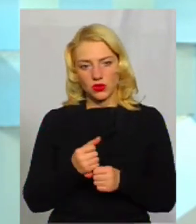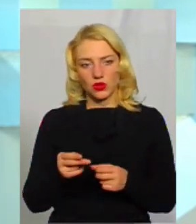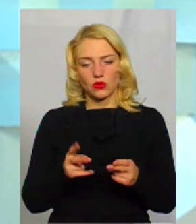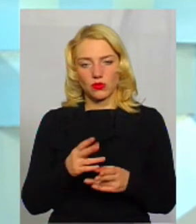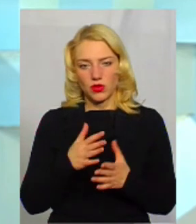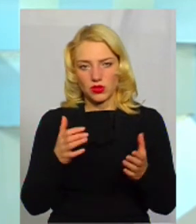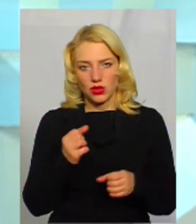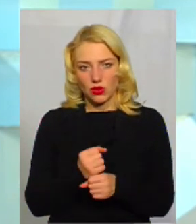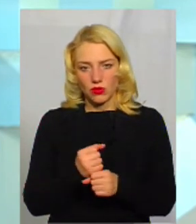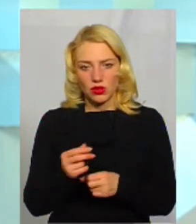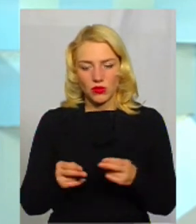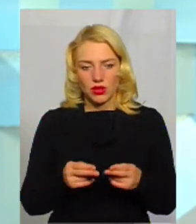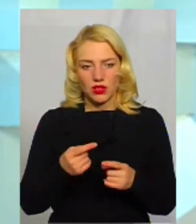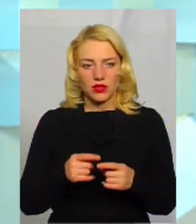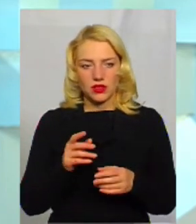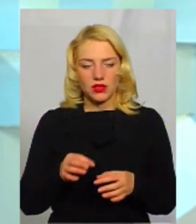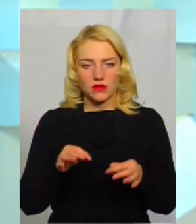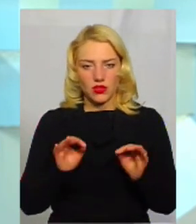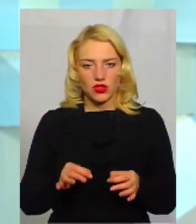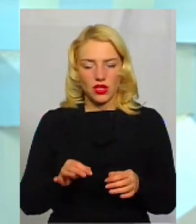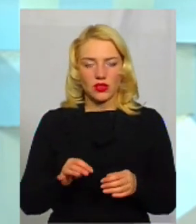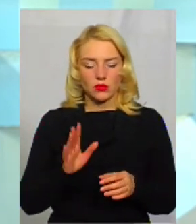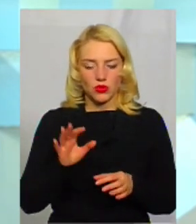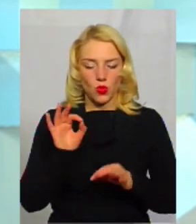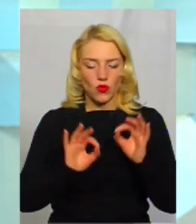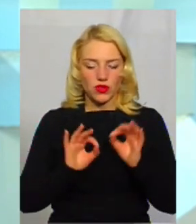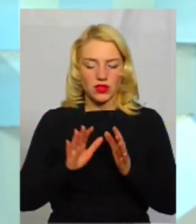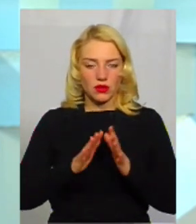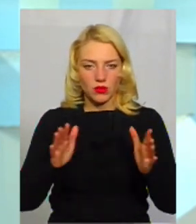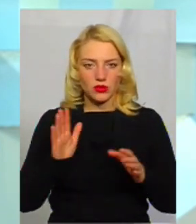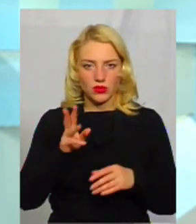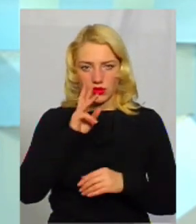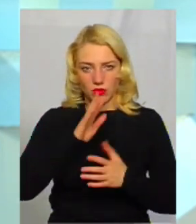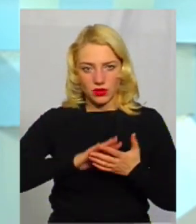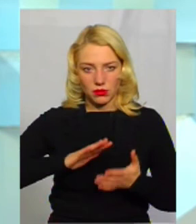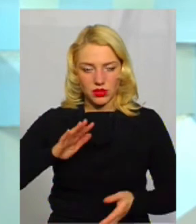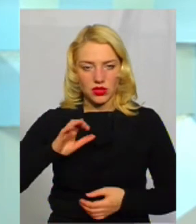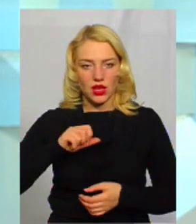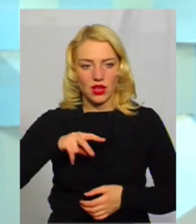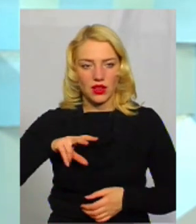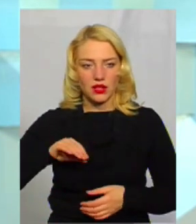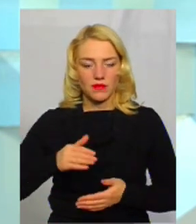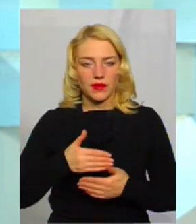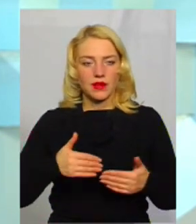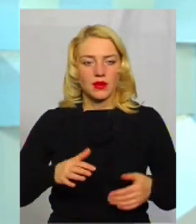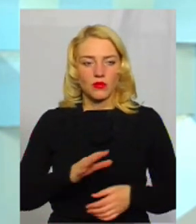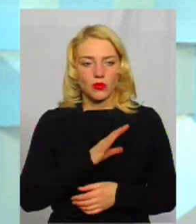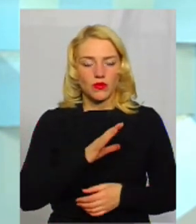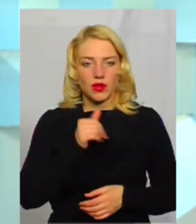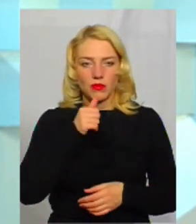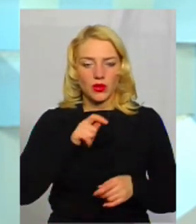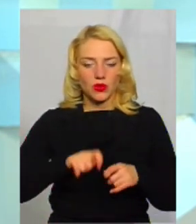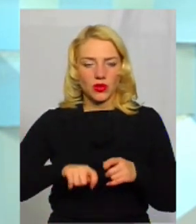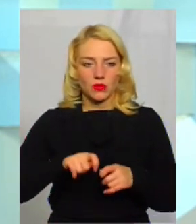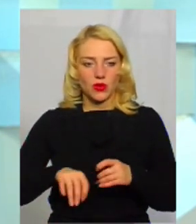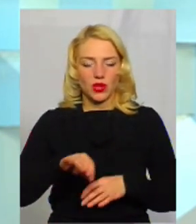більше робить операції, звичайно йому буде кофіцієнт тих, що зарплата буде більша. Але ми побували в пілотному